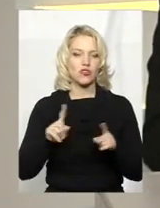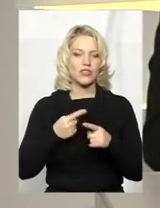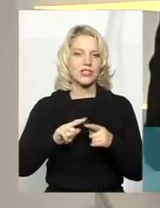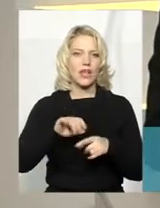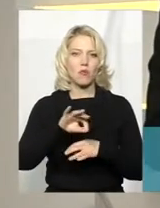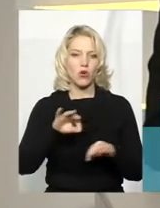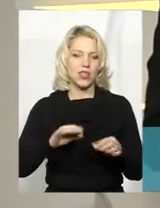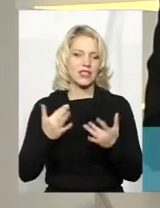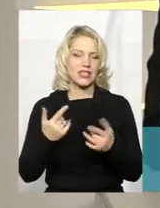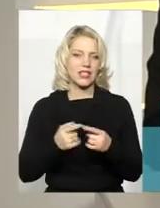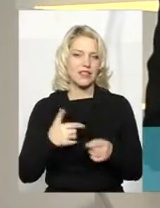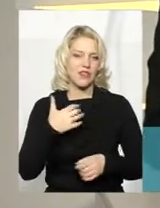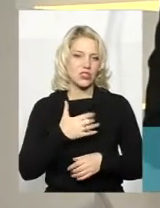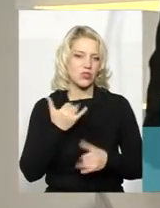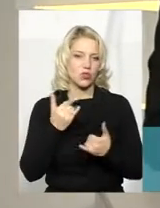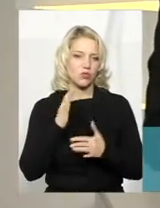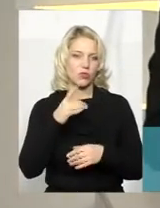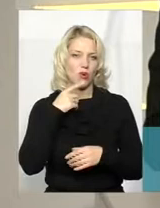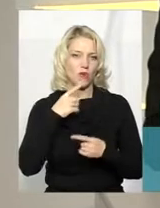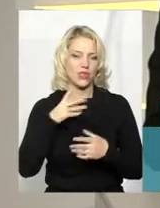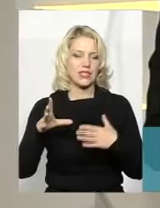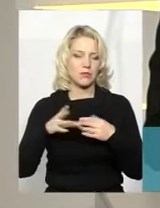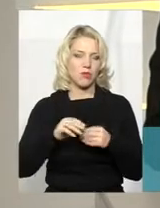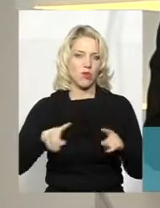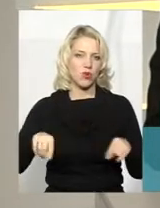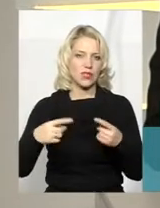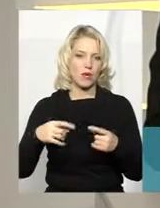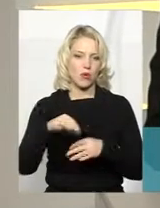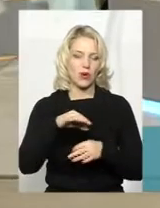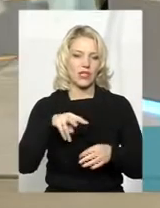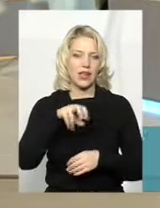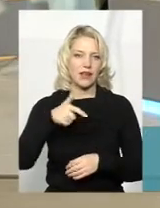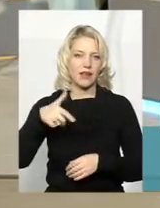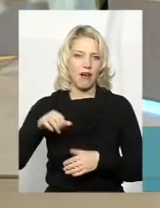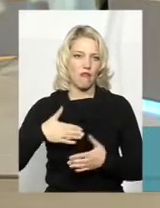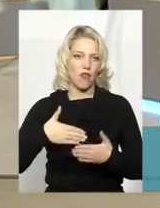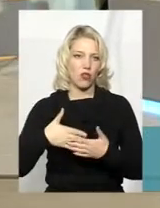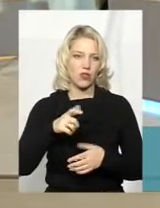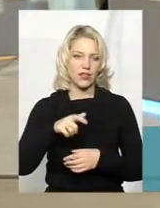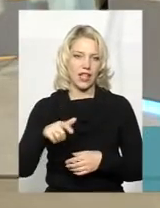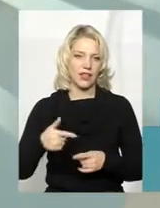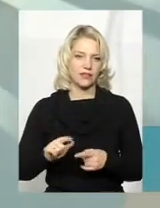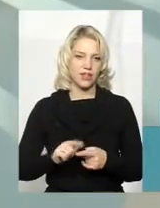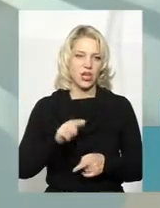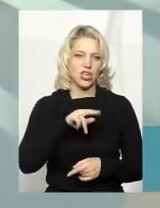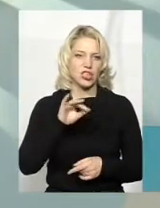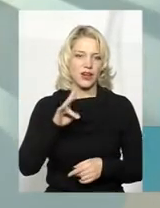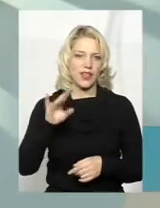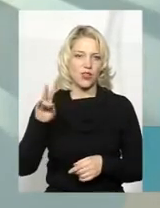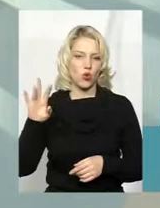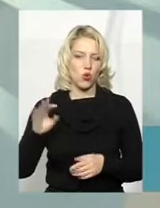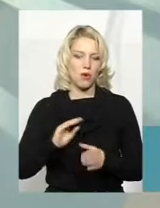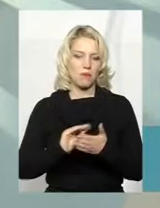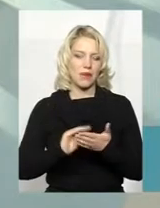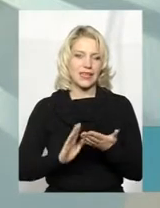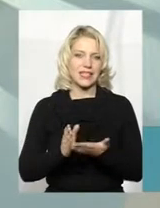наскільки він важливий, про це сьогодні говоритимемо із співорганізатором проєкту «Ліга волонтерів» Олегом Черненком та прес-секретарем